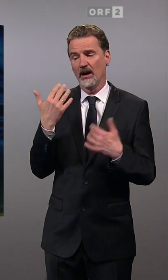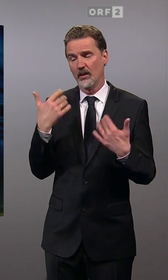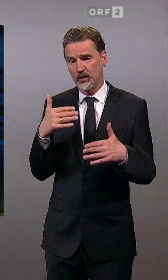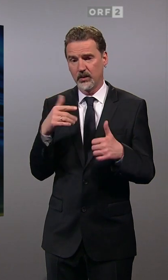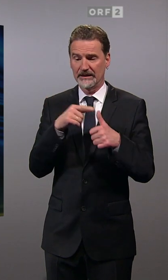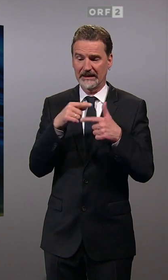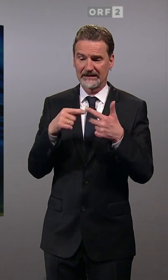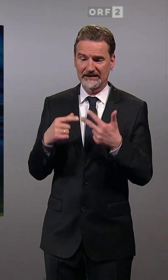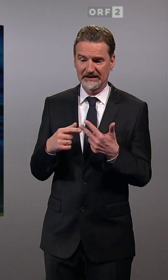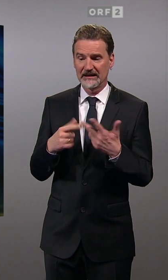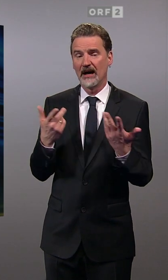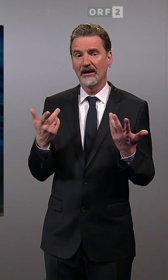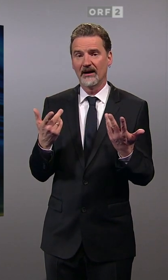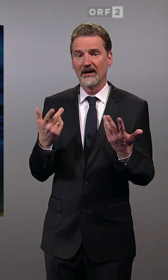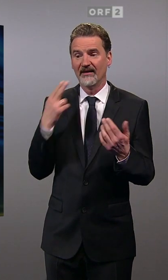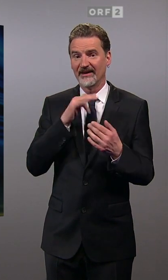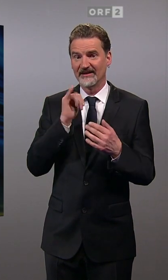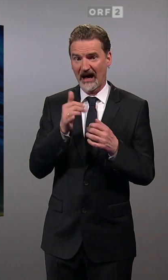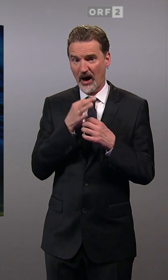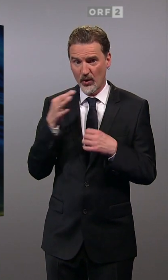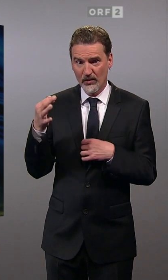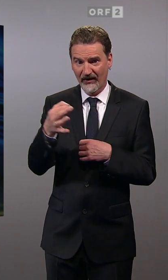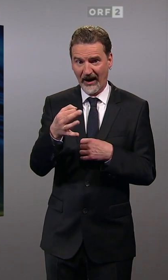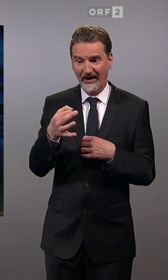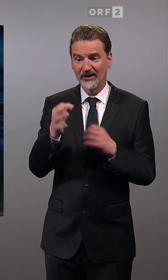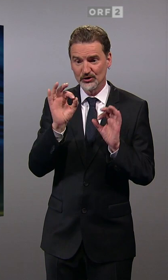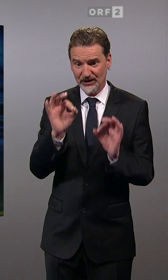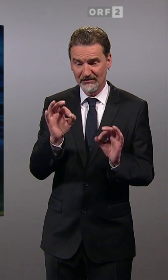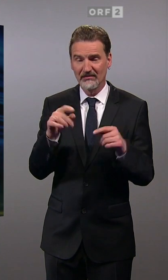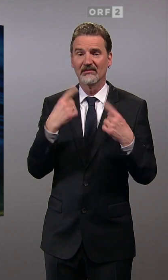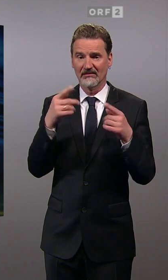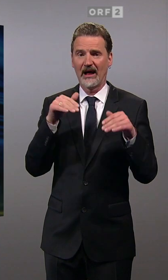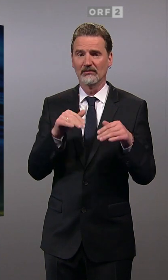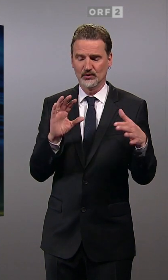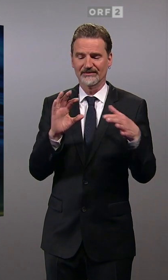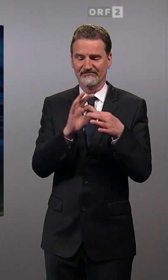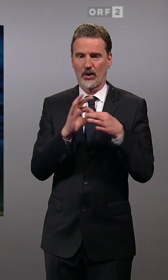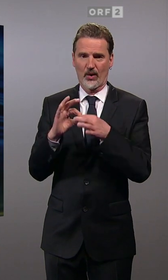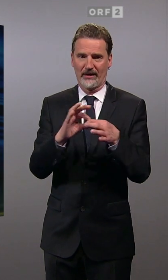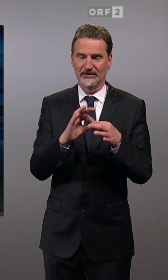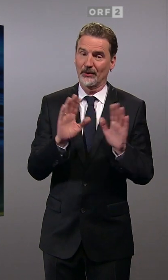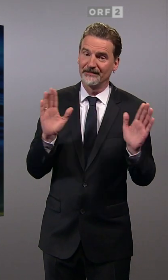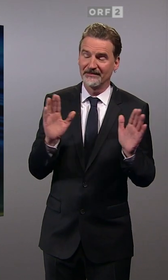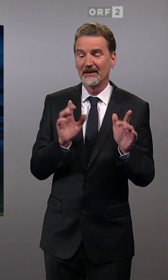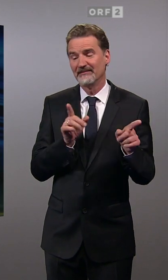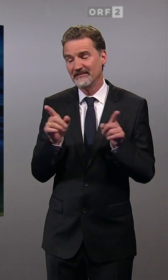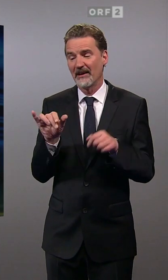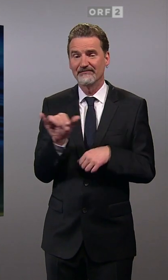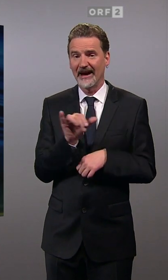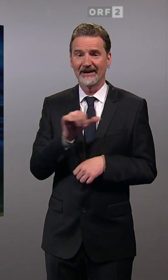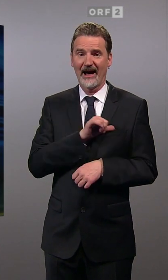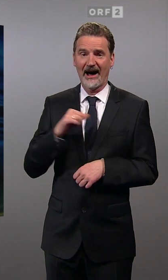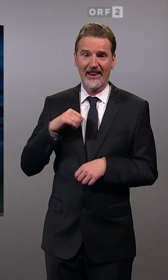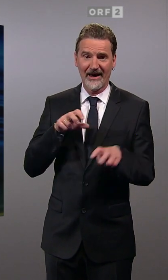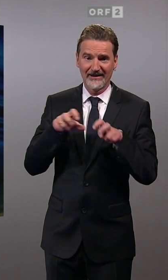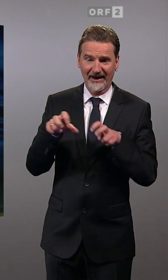eintreffen, dann wird es irgendjemanden geben müssen, mit dem sie koaliert. Und ich glaube, da ist wirklich nichts auszuschließen. Ich schließe auch nicht